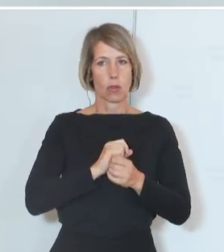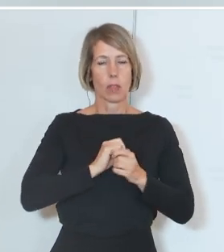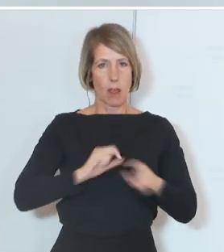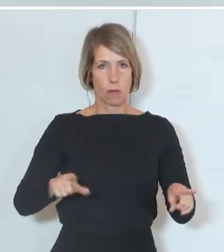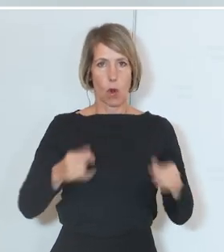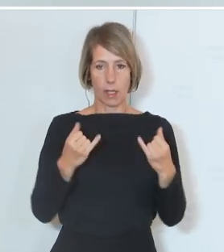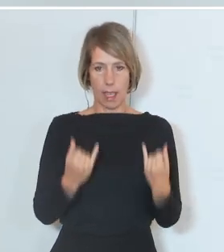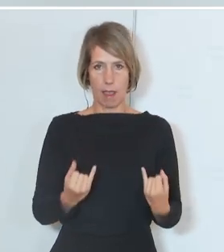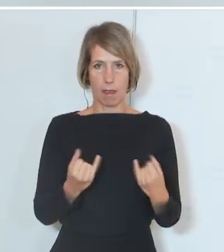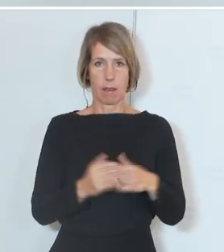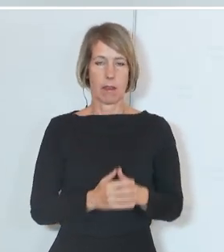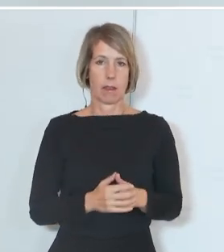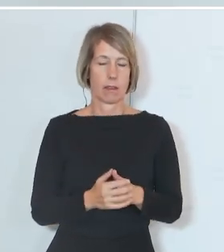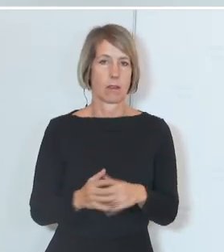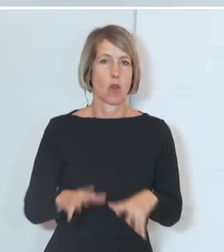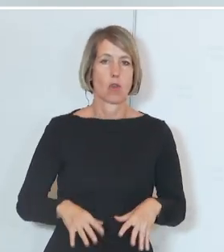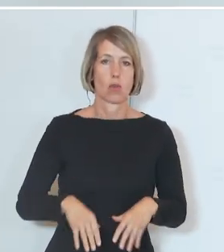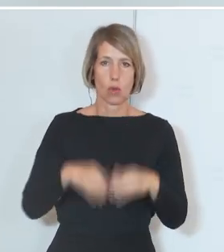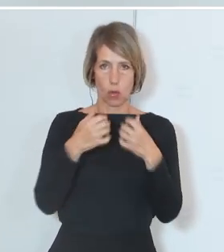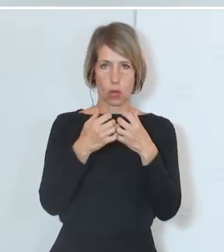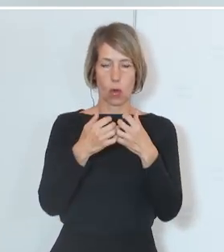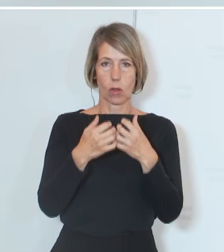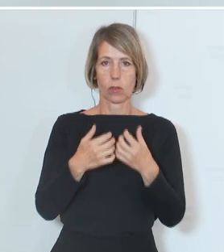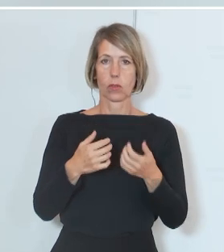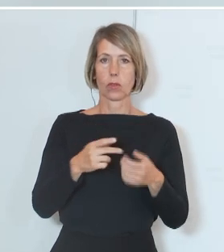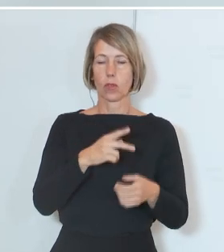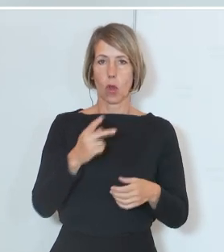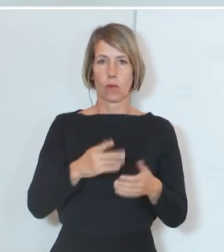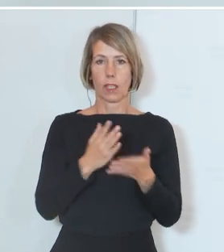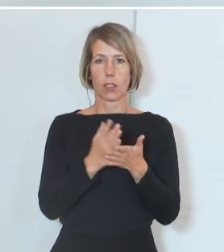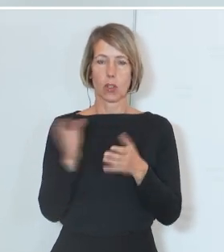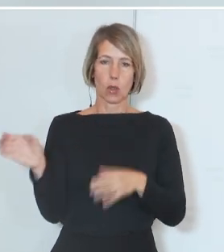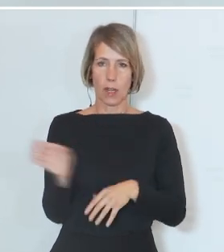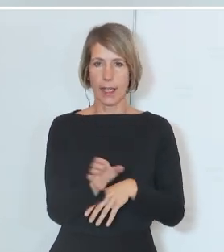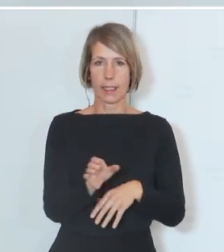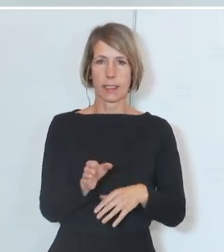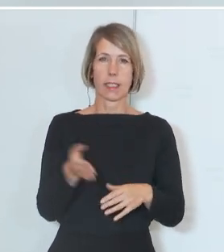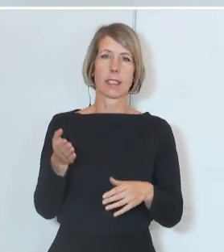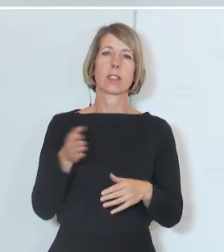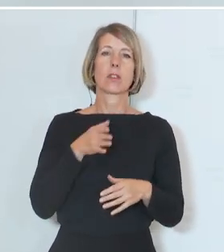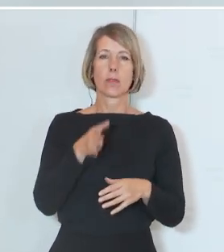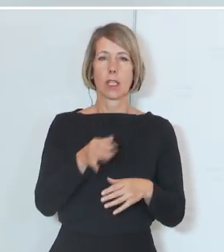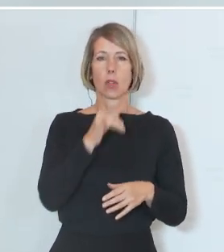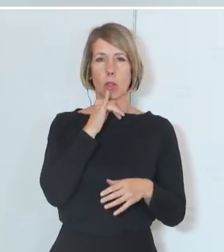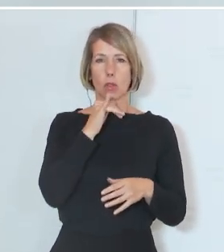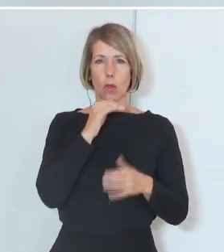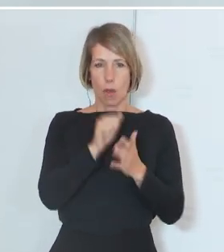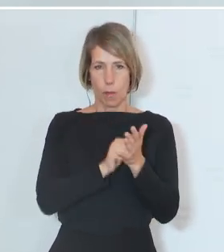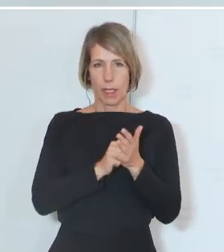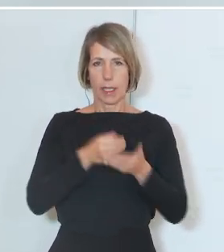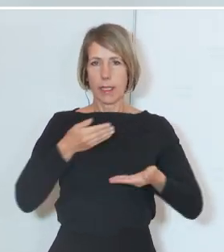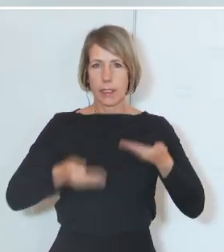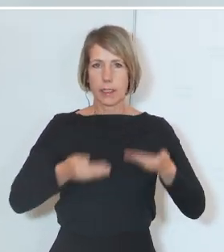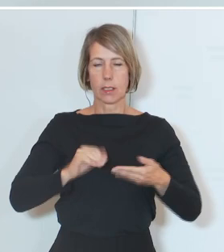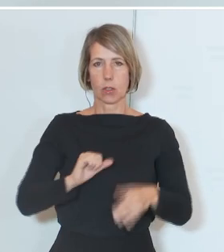Es ist so, dass der Gründungskonvent bereits eingesetzt worden ist, der sich im Oktober konstituieren wird. Die Ausschreibung